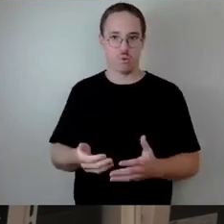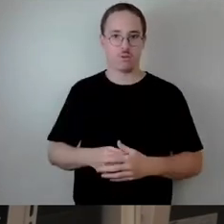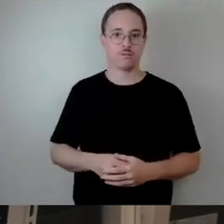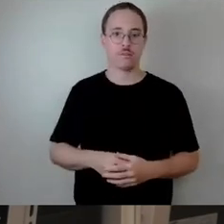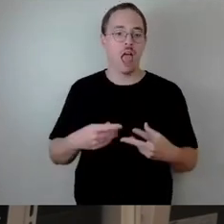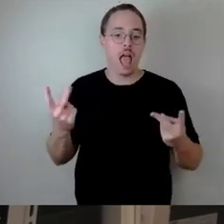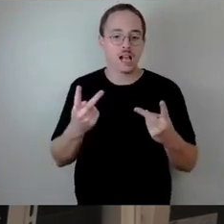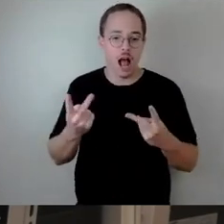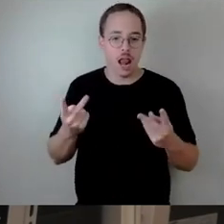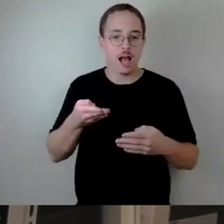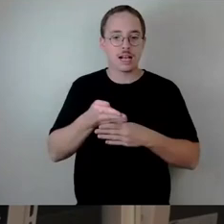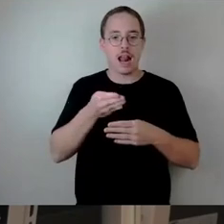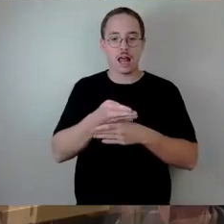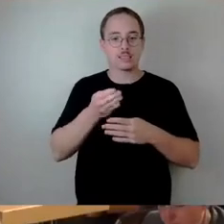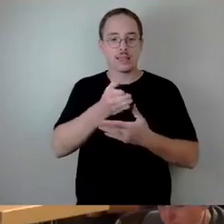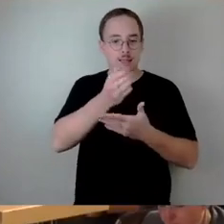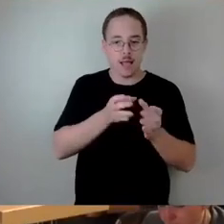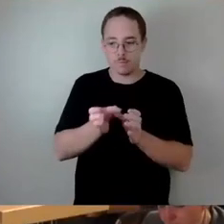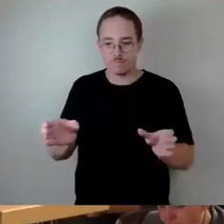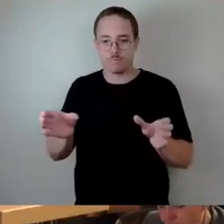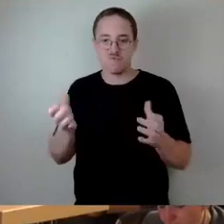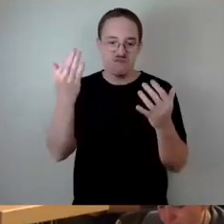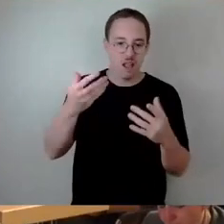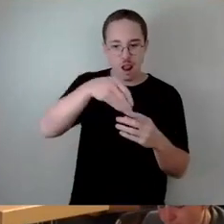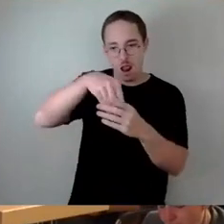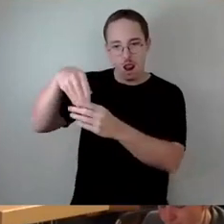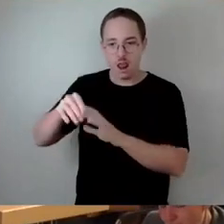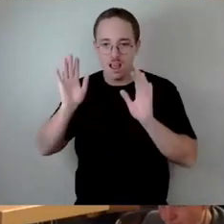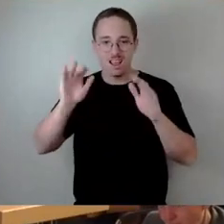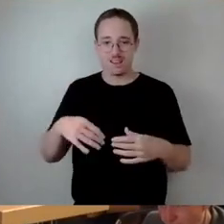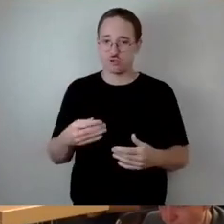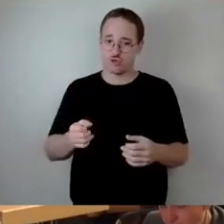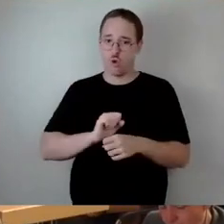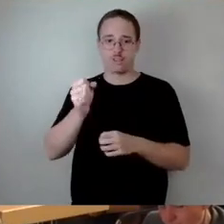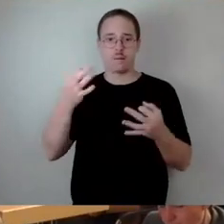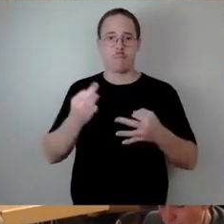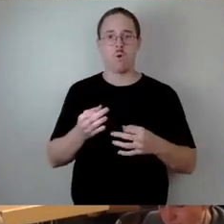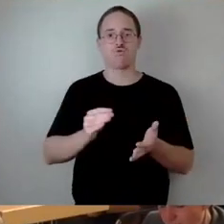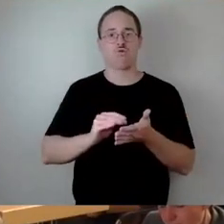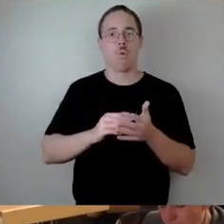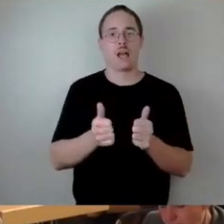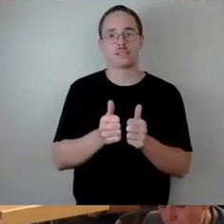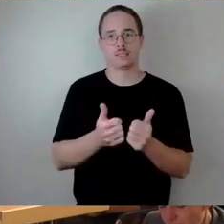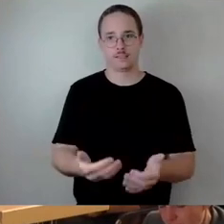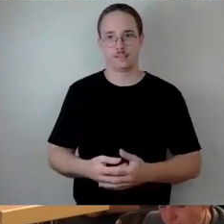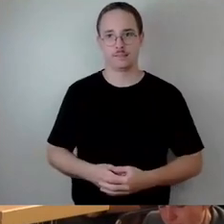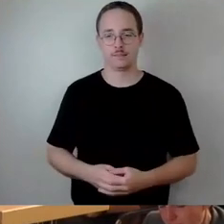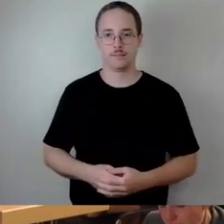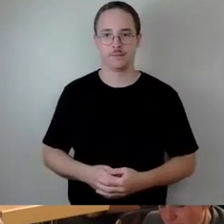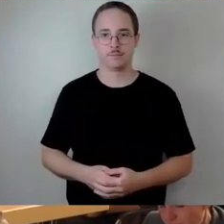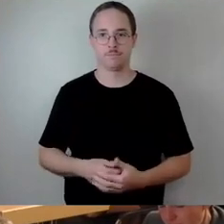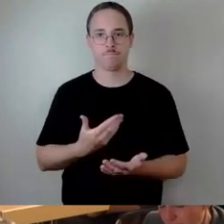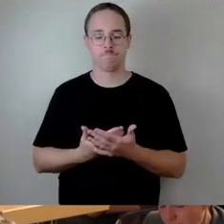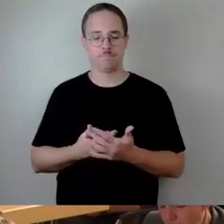Kann man da drin lesen. Und deswegen glaube ich, muss man sagen, wir verbessern die Situation für Menschen, die ausgeschlossen sind, aus materiellen